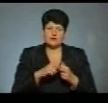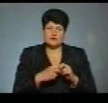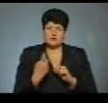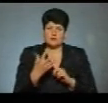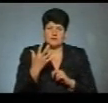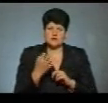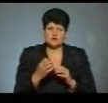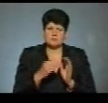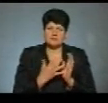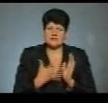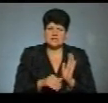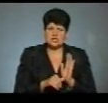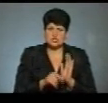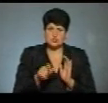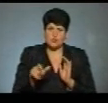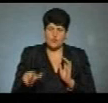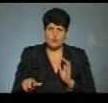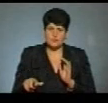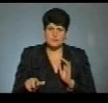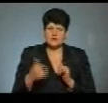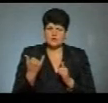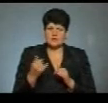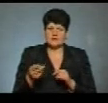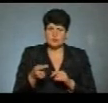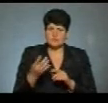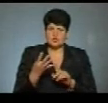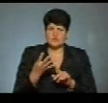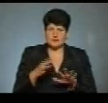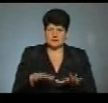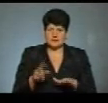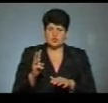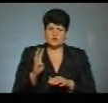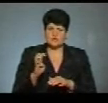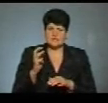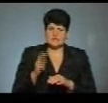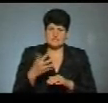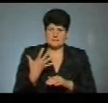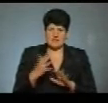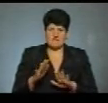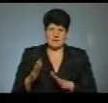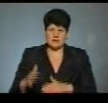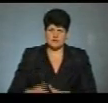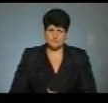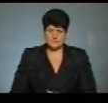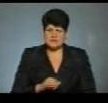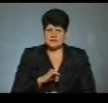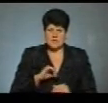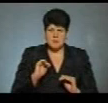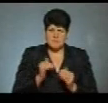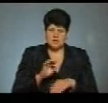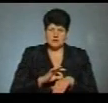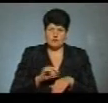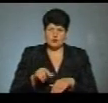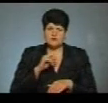– область – 556 хворих. Тернопільщина сьогодні на 4-му місці – 435 випадків. Найменших хворих у